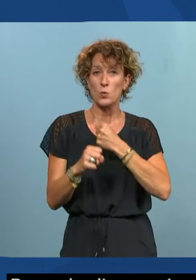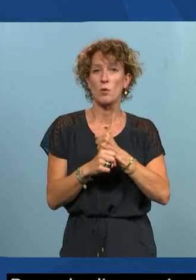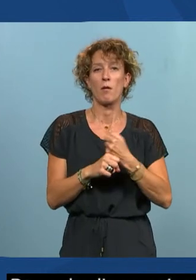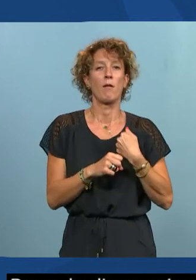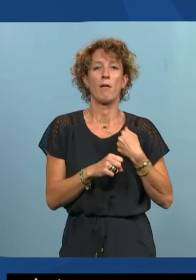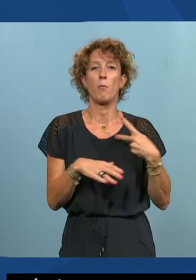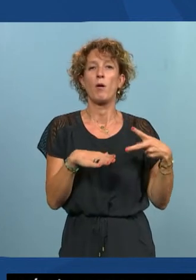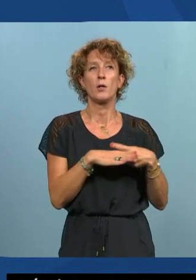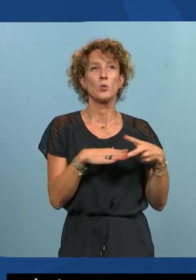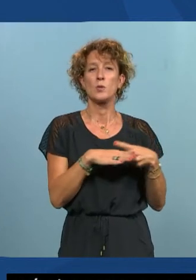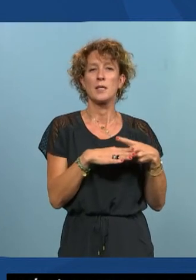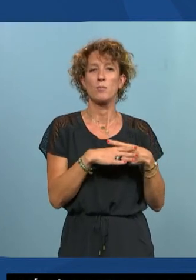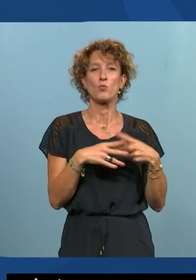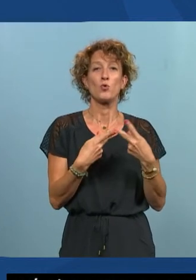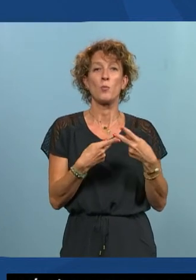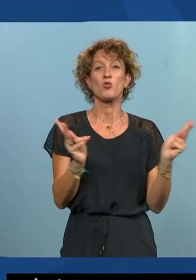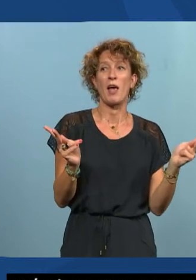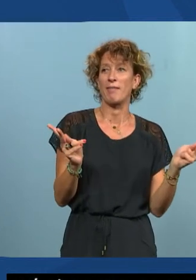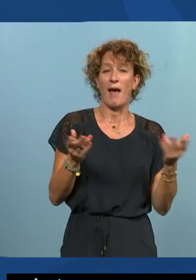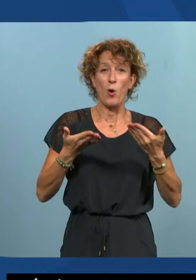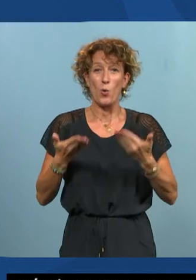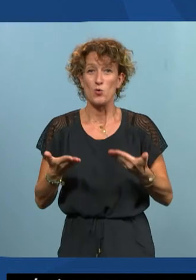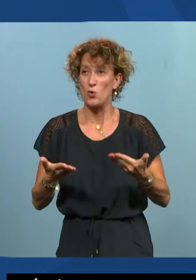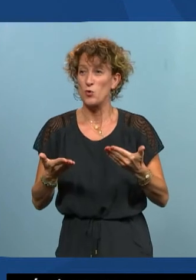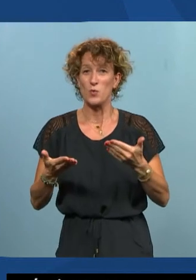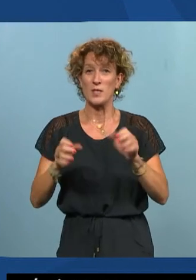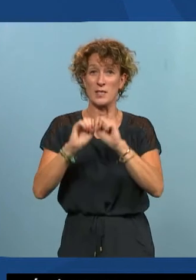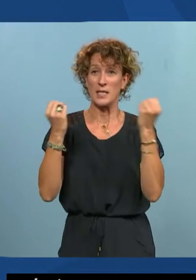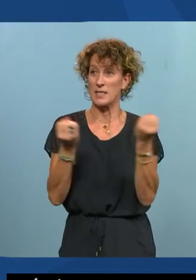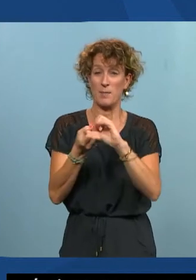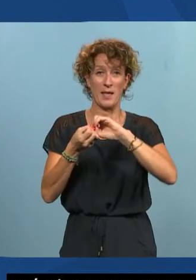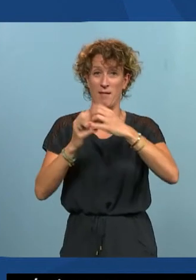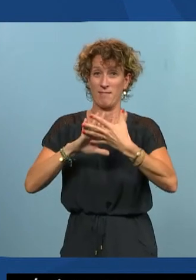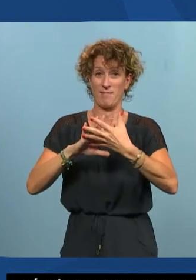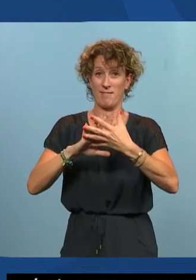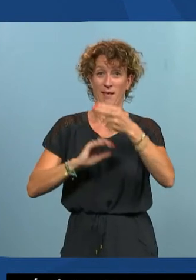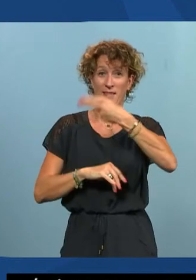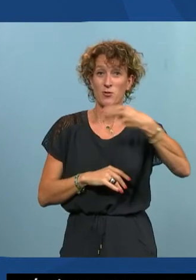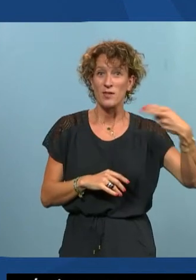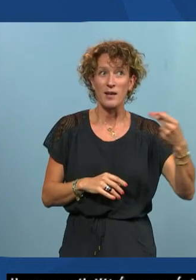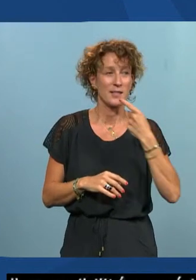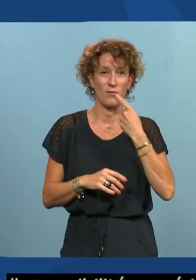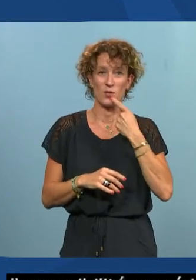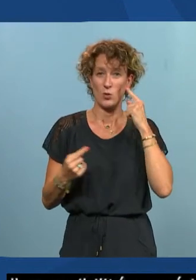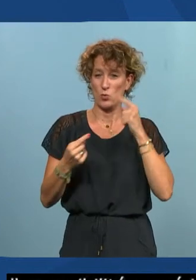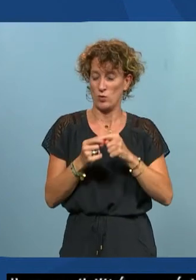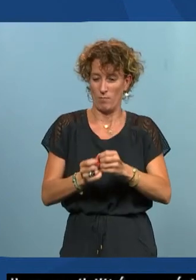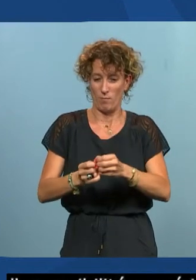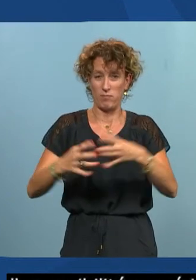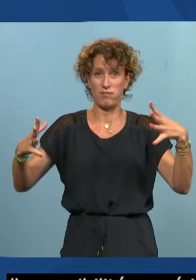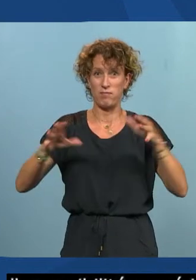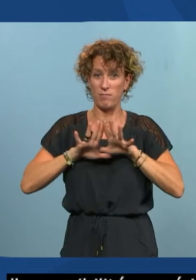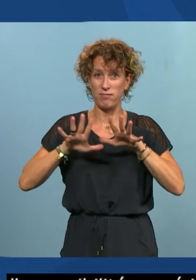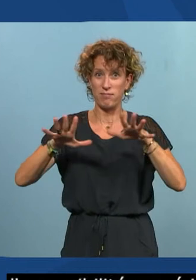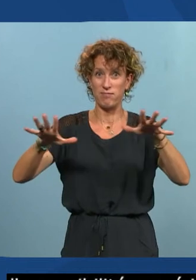début dans mon cours dans mon jardin aujourd'hui c'est dans des webinaires à retentissement national ça veut dire que le sujet monte mais malheureusement